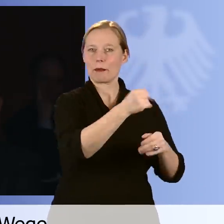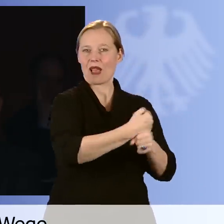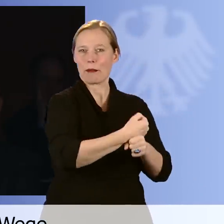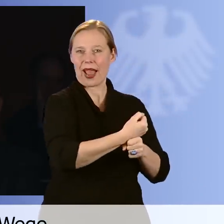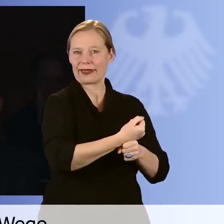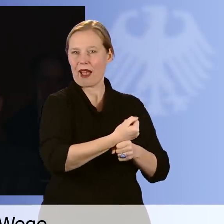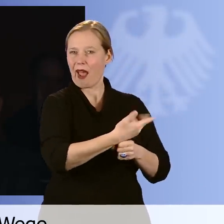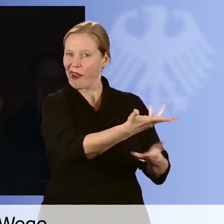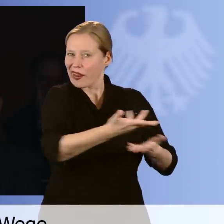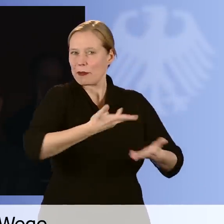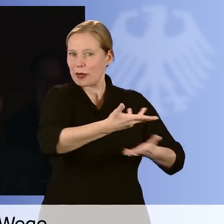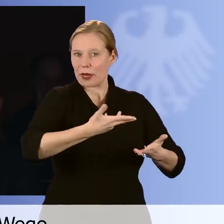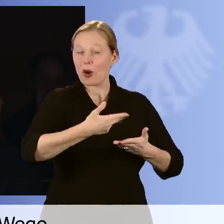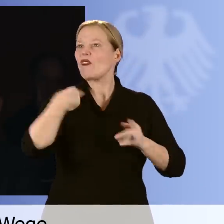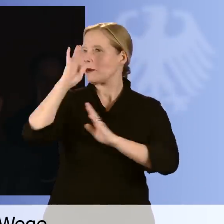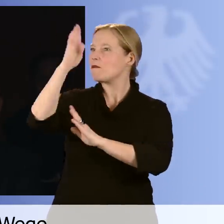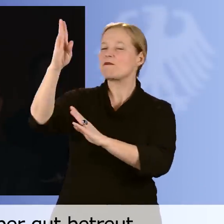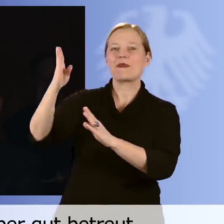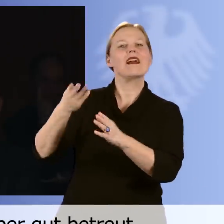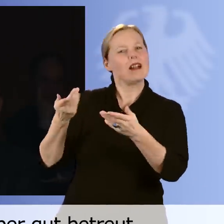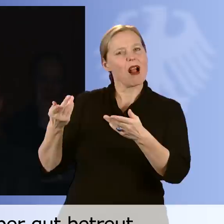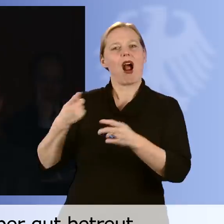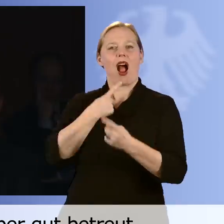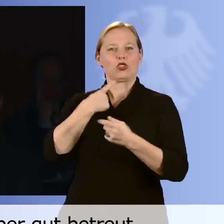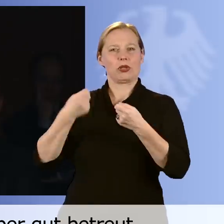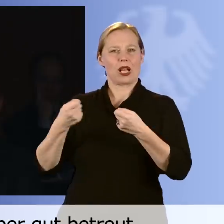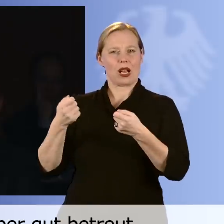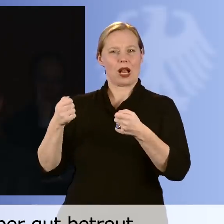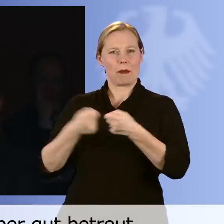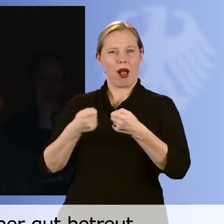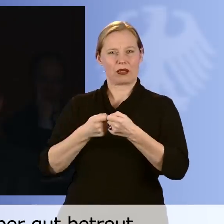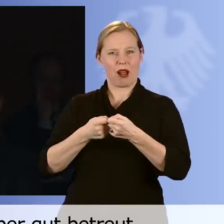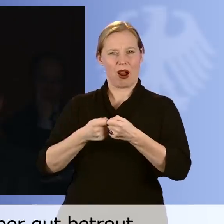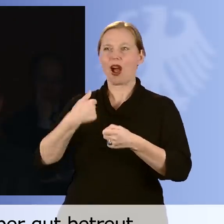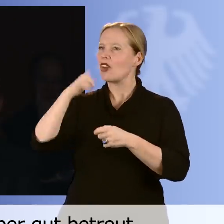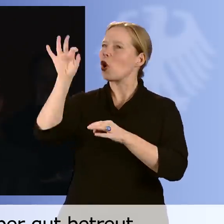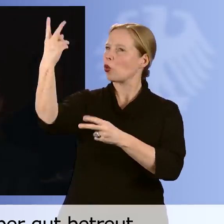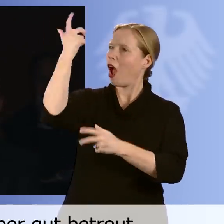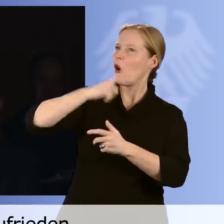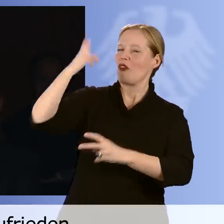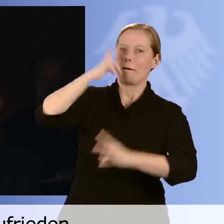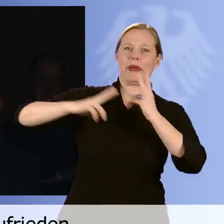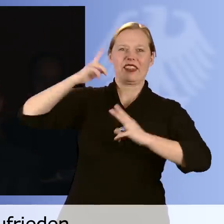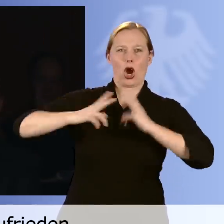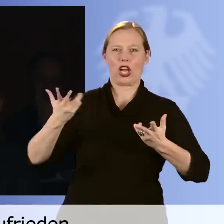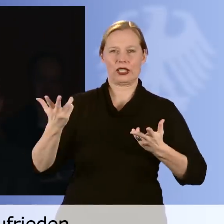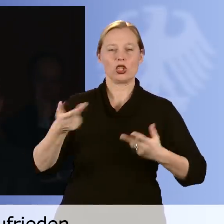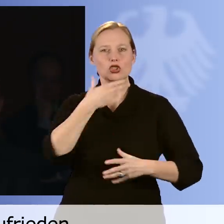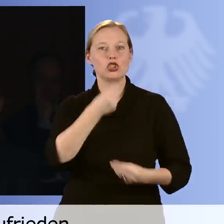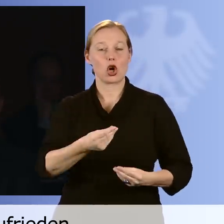kurze Wege haben, dass wir Ansprechpartner, Partnerin haben, wo wir als Arbeitgeber auch gut betreut werden. Und jetzt